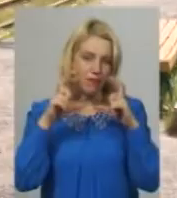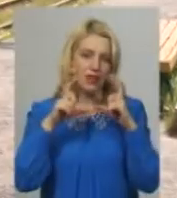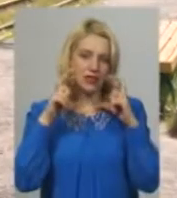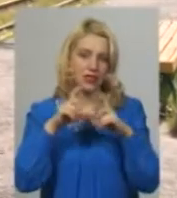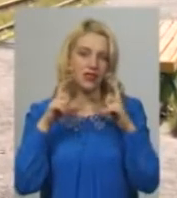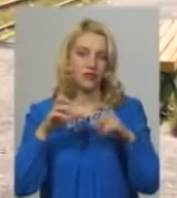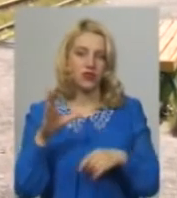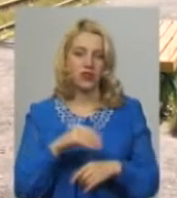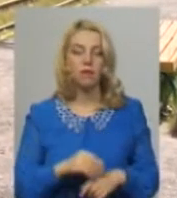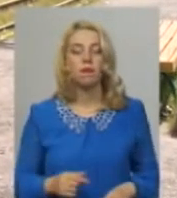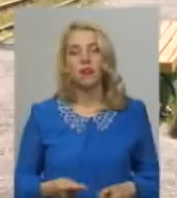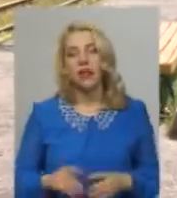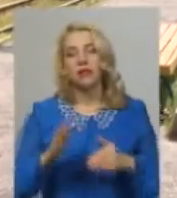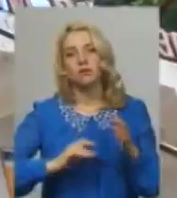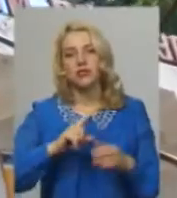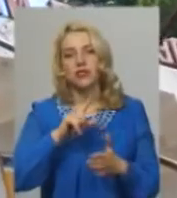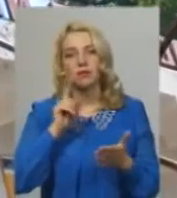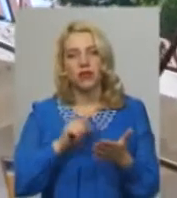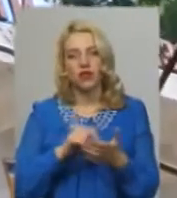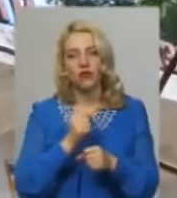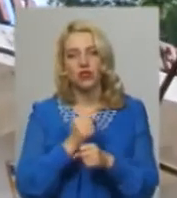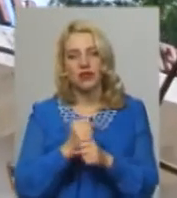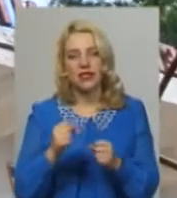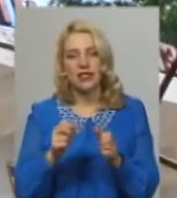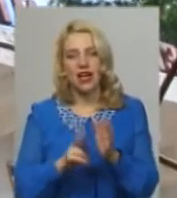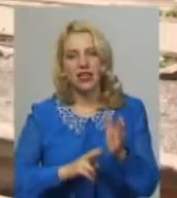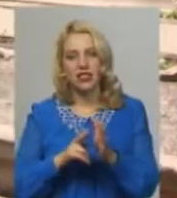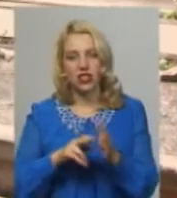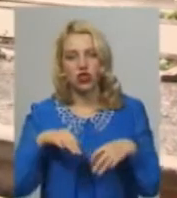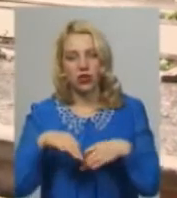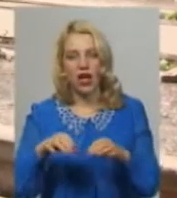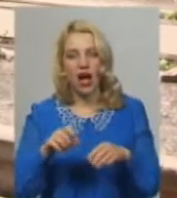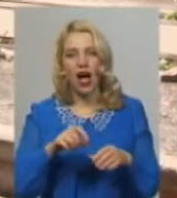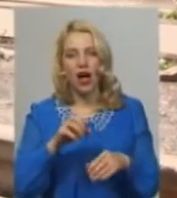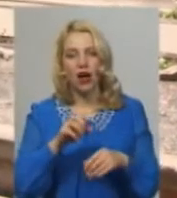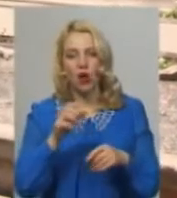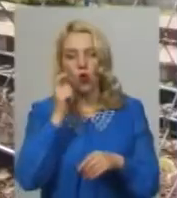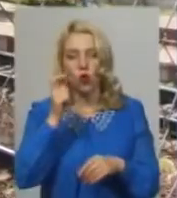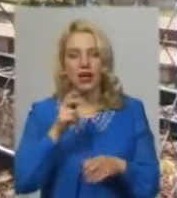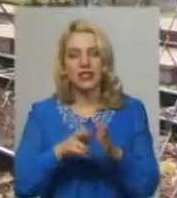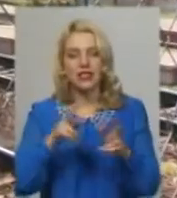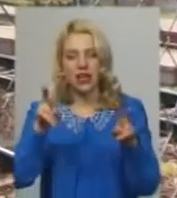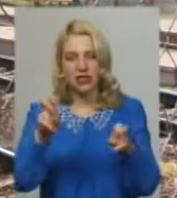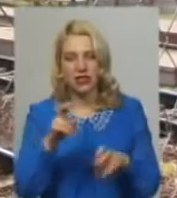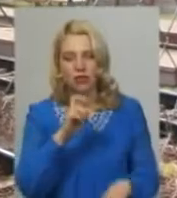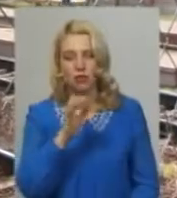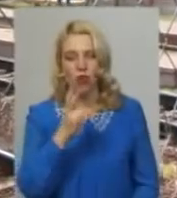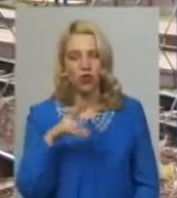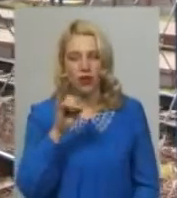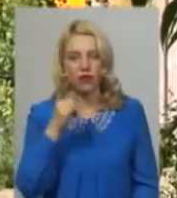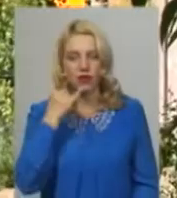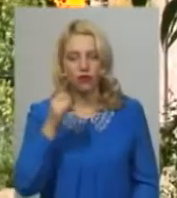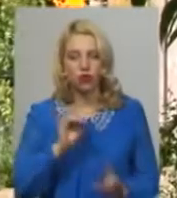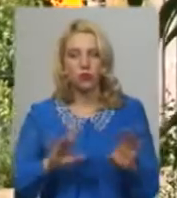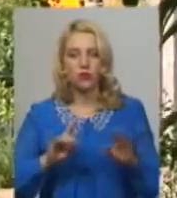вдівати маски. Про війний спеціаліст питань функціонування залізничного транспорту акціонерного товариства «Укрзалізниця» Владислав Бондар телефоном